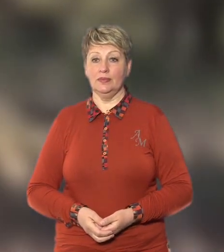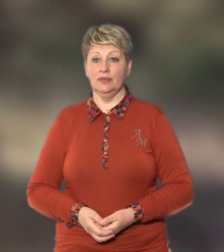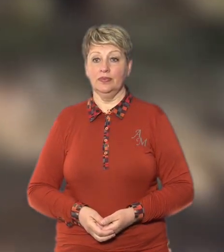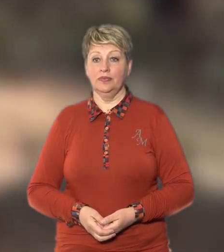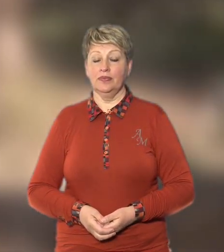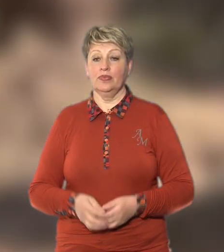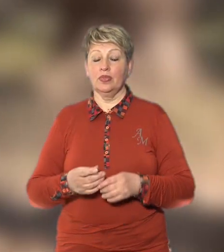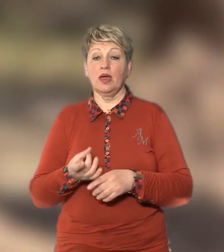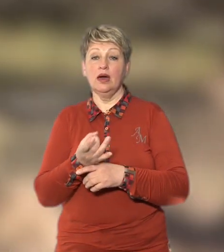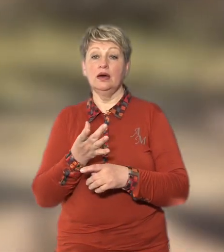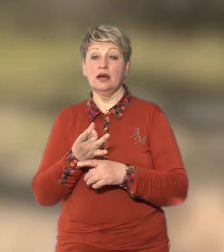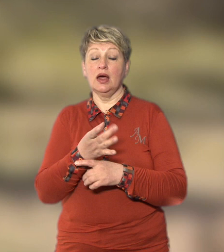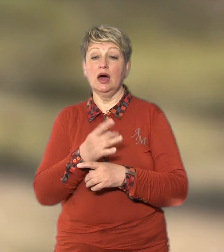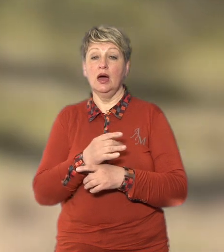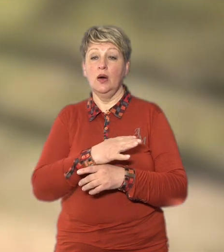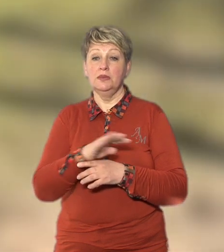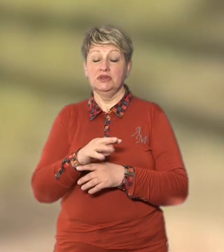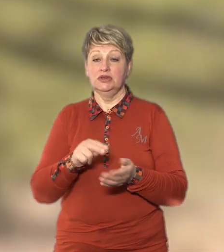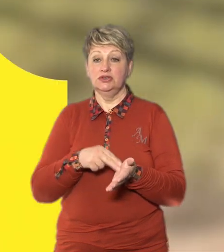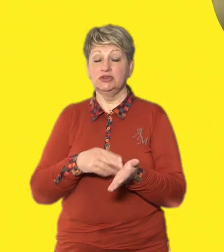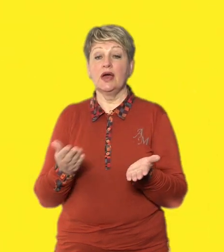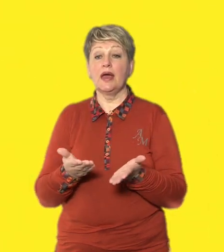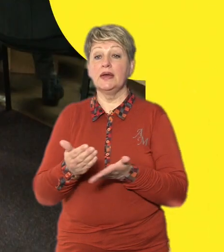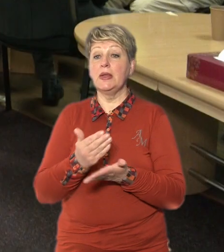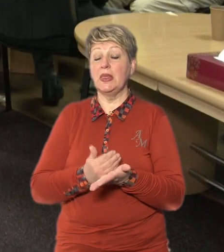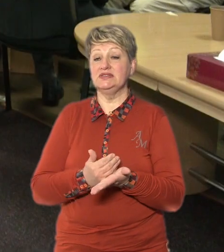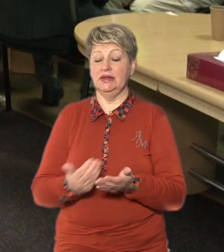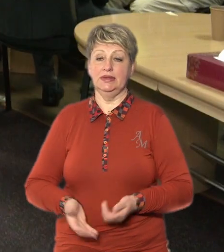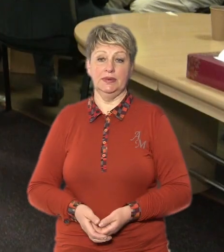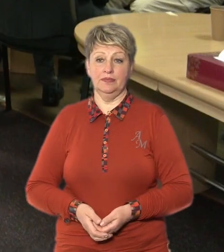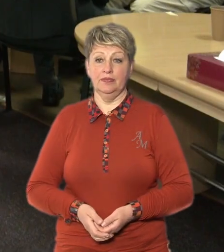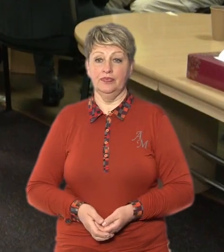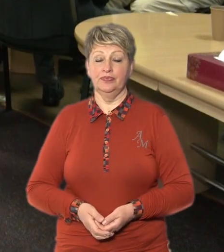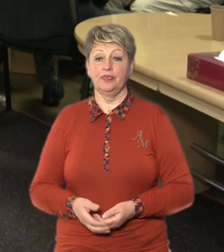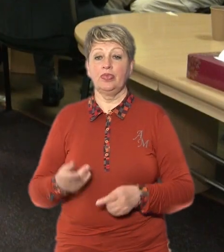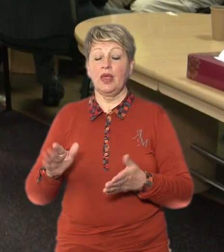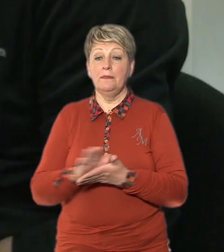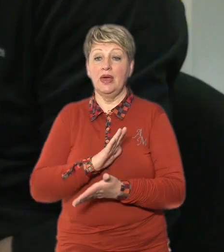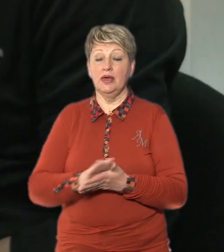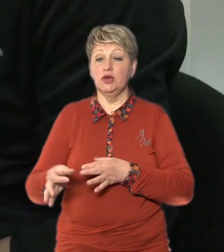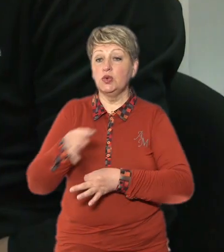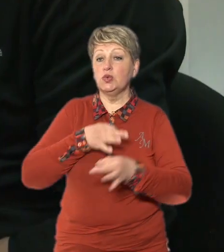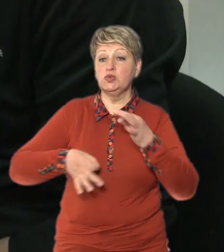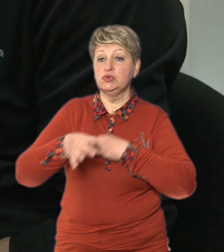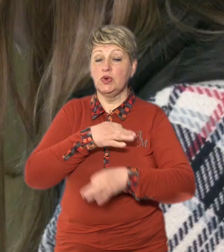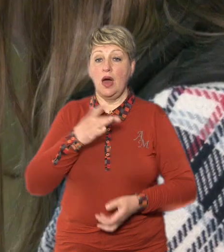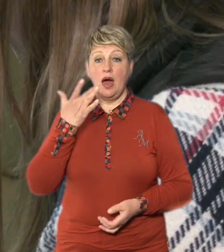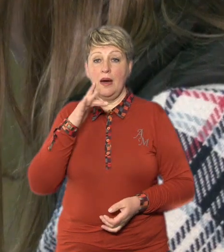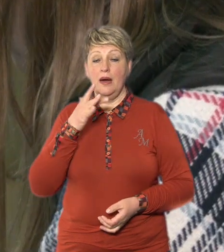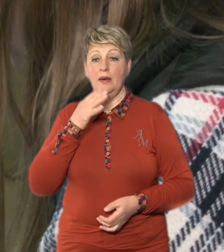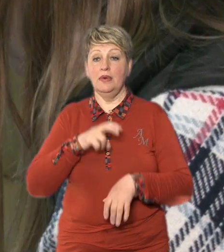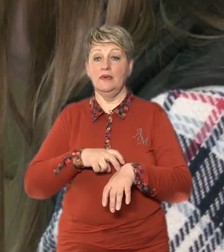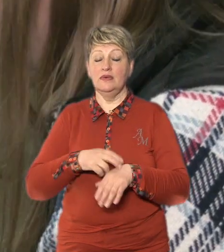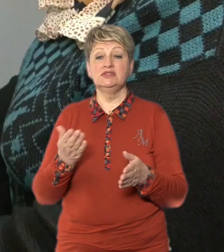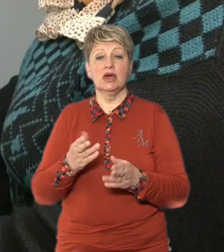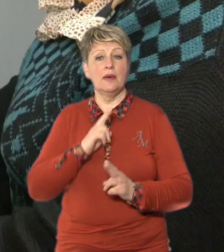ракетні обстріли Черкащини які наслідки безоплатні консультації американських лікарів з якими скаргами